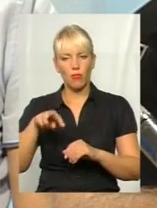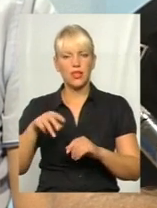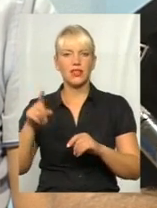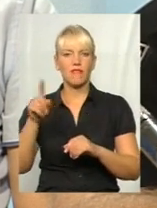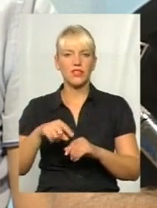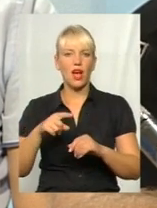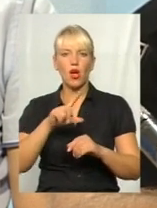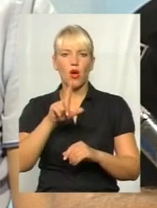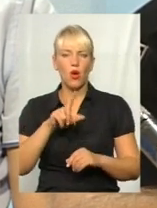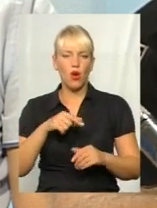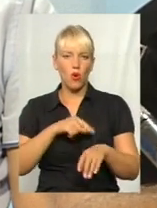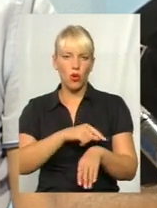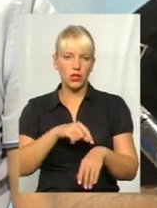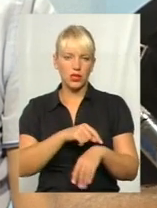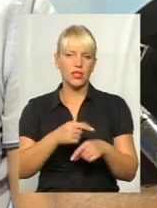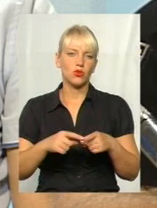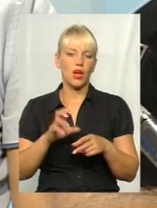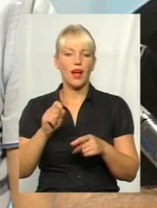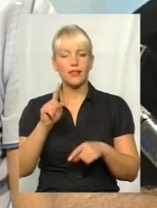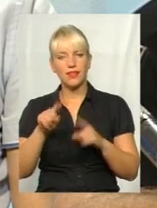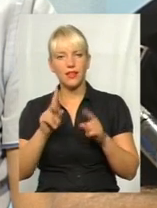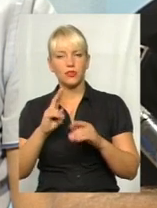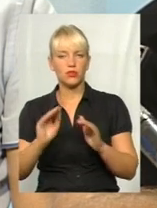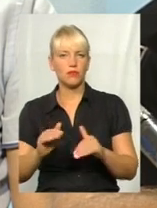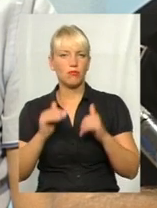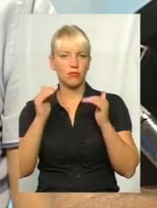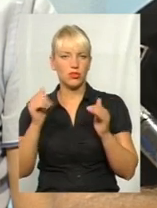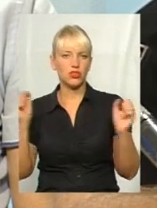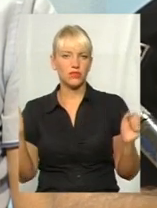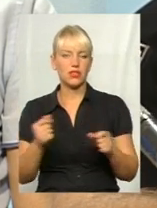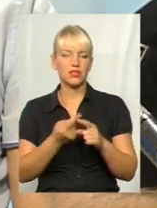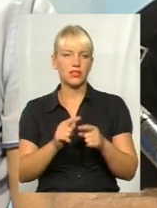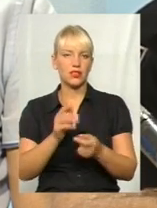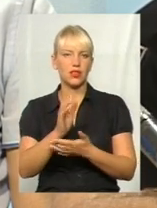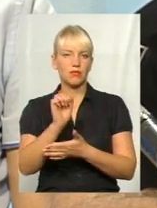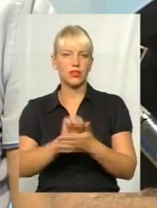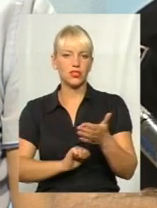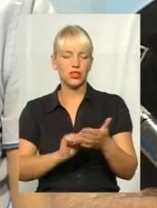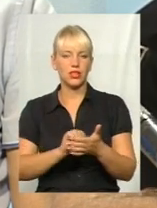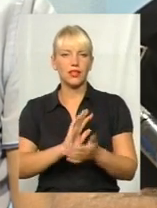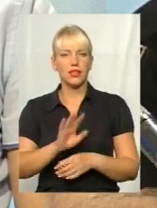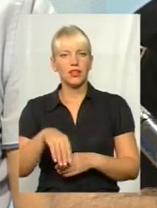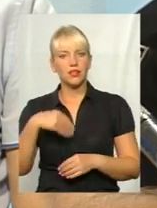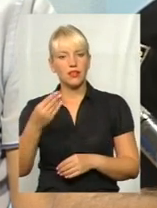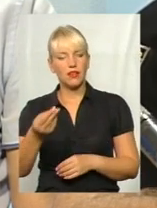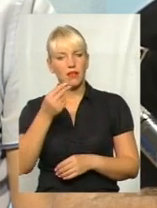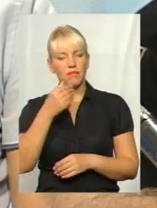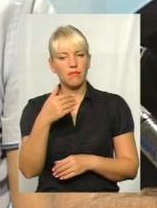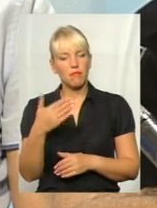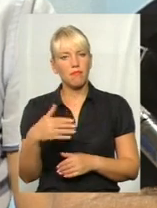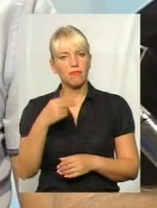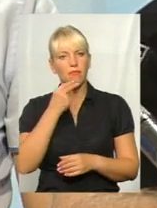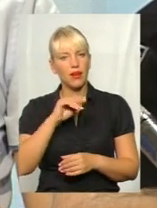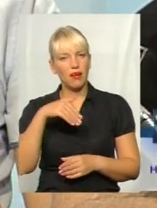швидкістю, що є, скажімо, причиною безпосередньої дорожньо-транспортної пригоди. Ненадання переваги в Русі пішоходам, які перетонають призну